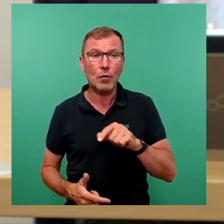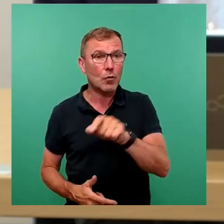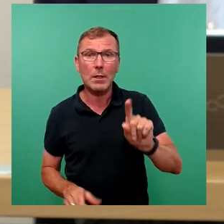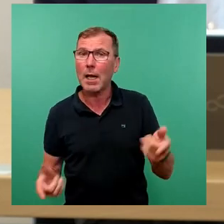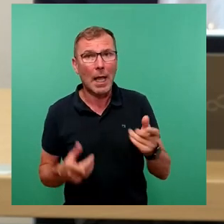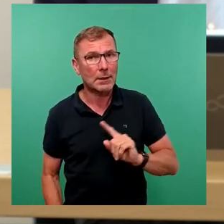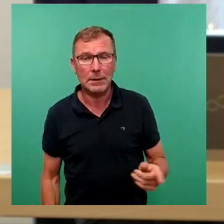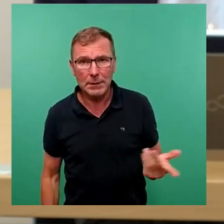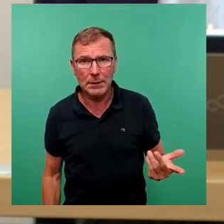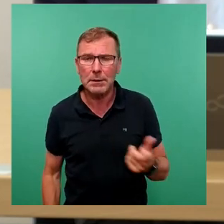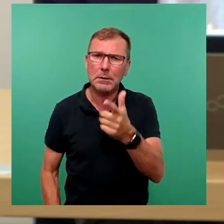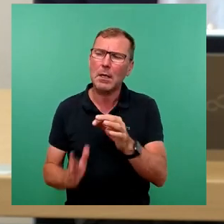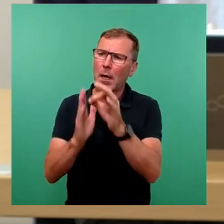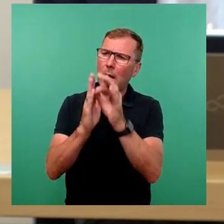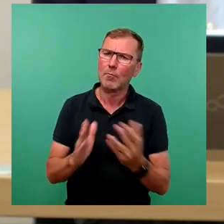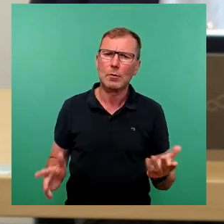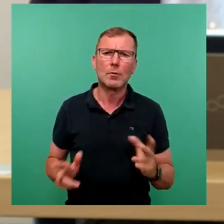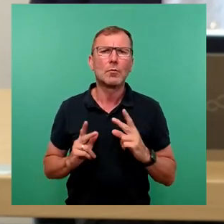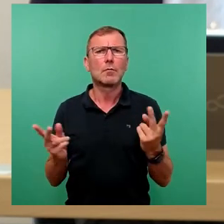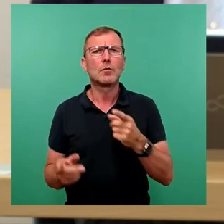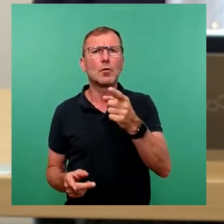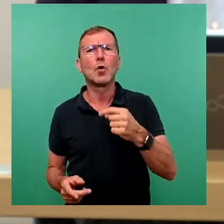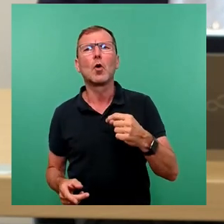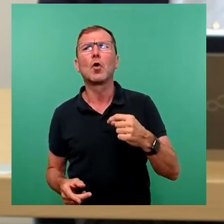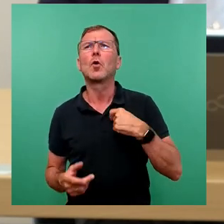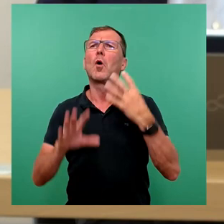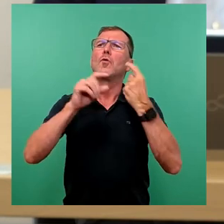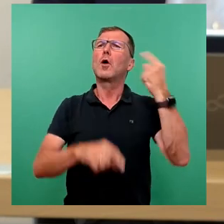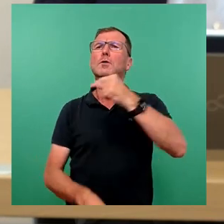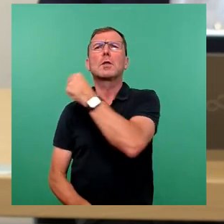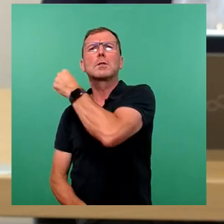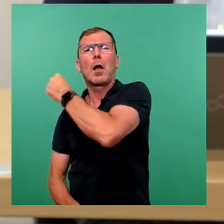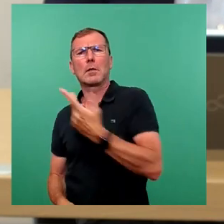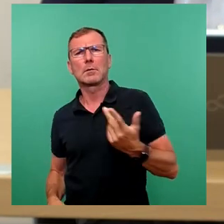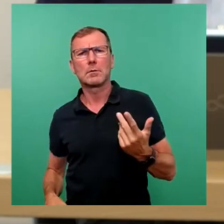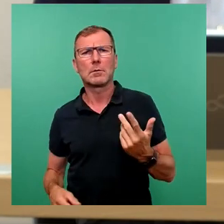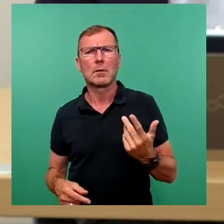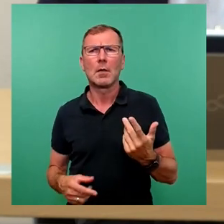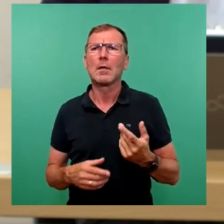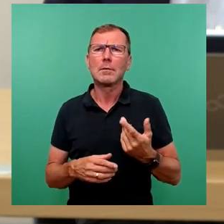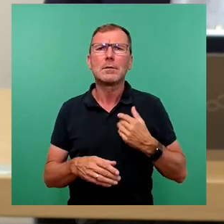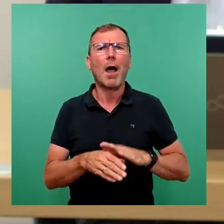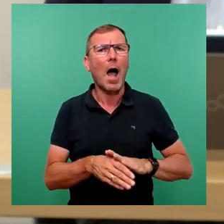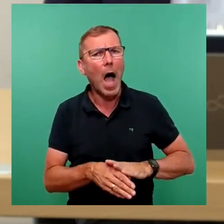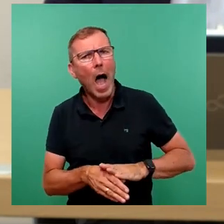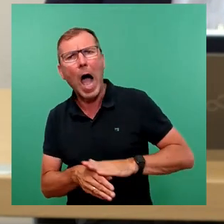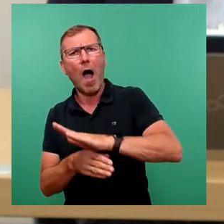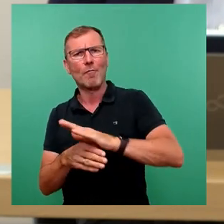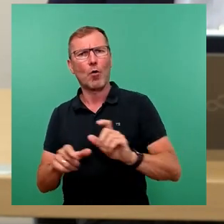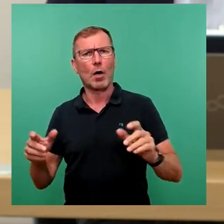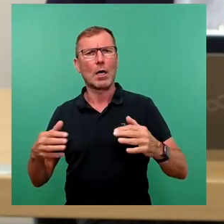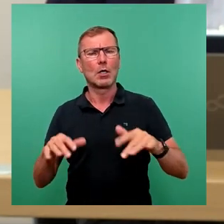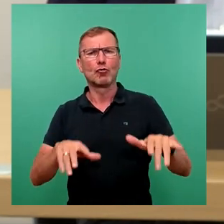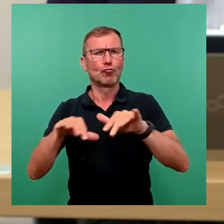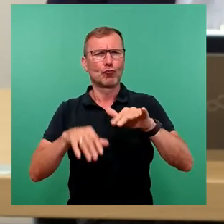sind Punkte, wo natürlich sagen, wir waren in den 90ern, klar, alle in der größten Aufbruchsstimmung und da haben wir miteinander uns